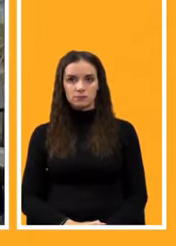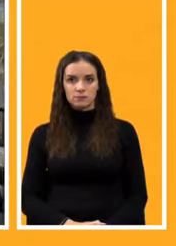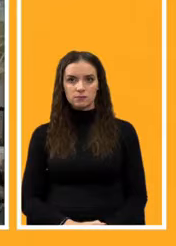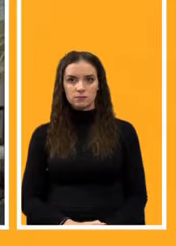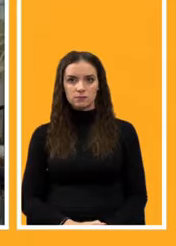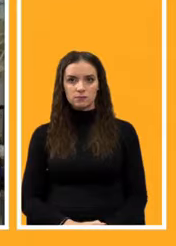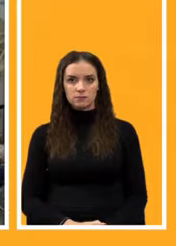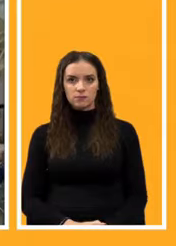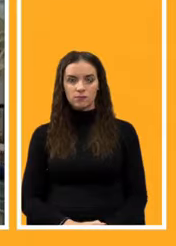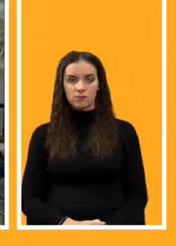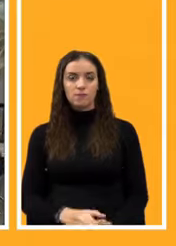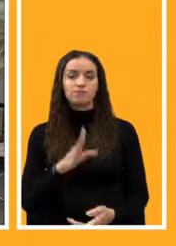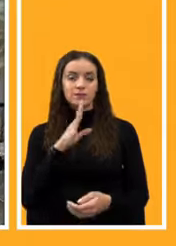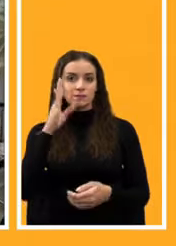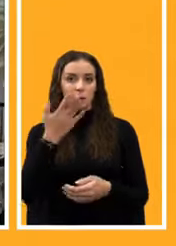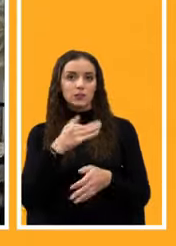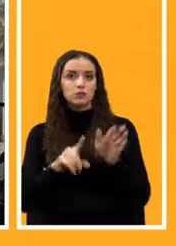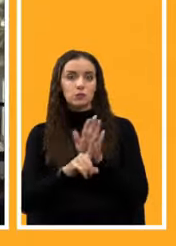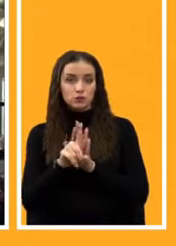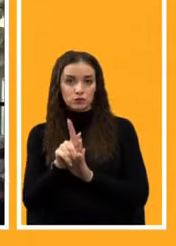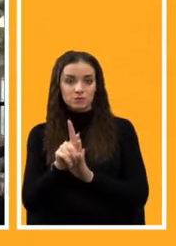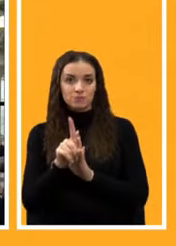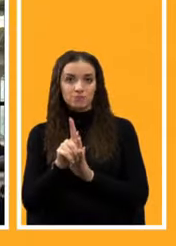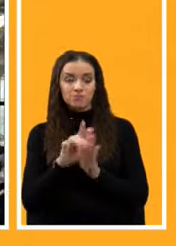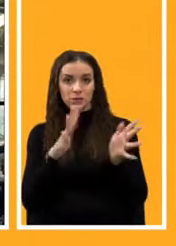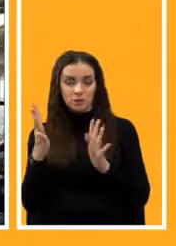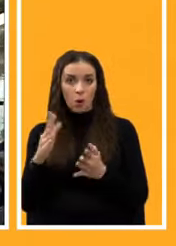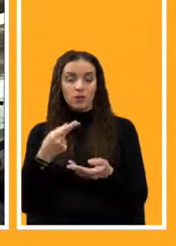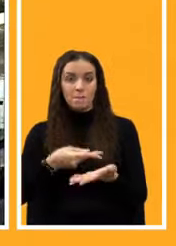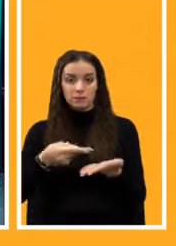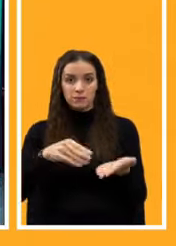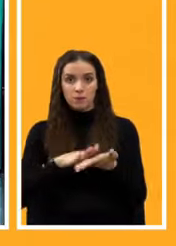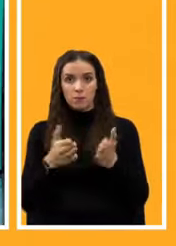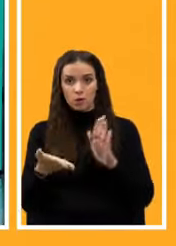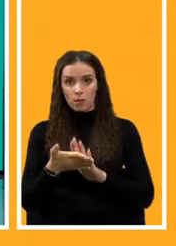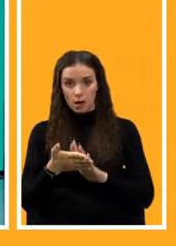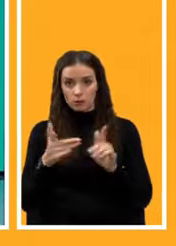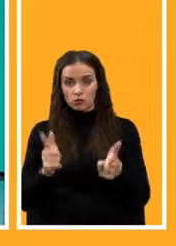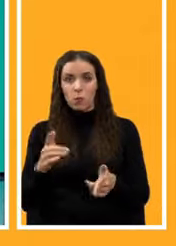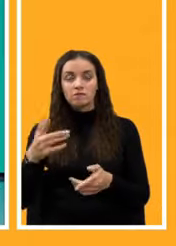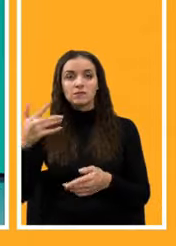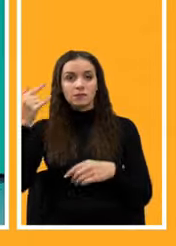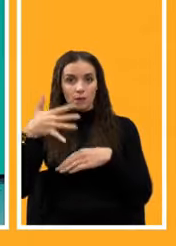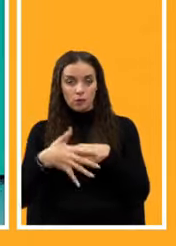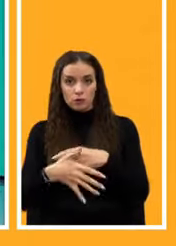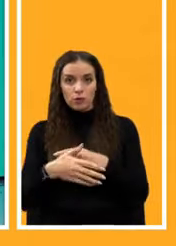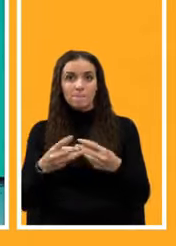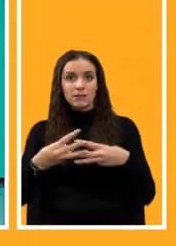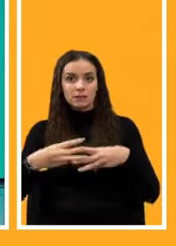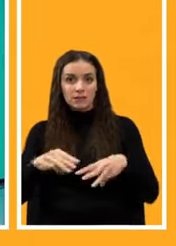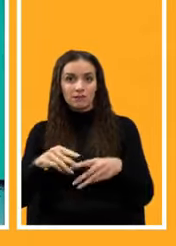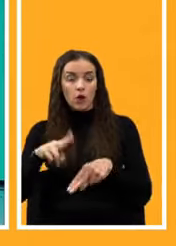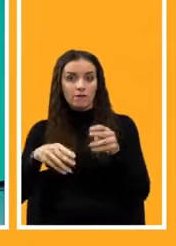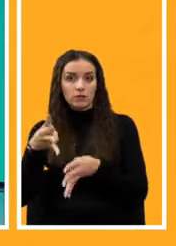Пані та панове, ми розпочинаємо церемонію підписання меморандуму про взаєморозуміння між Міністерством інфраструктури